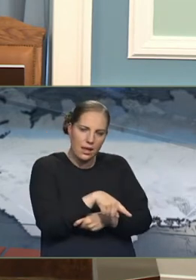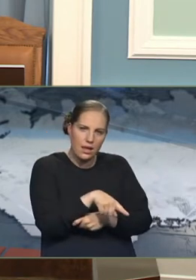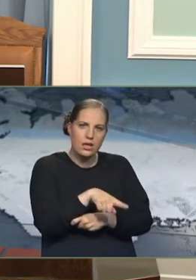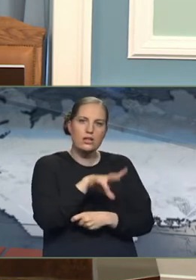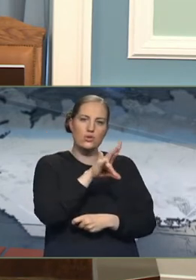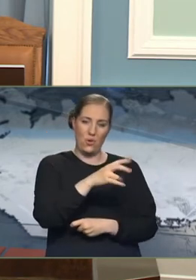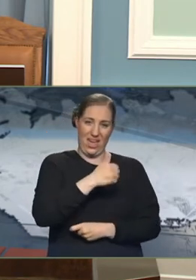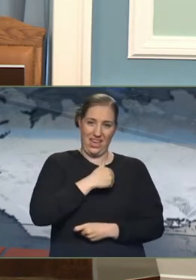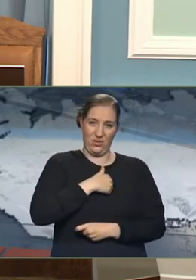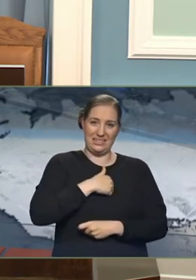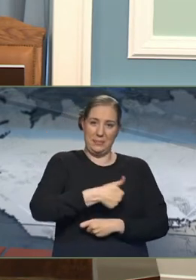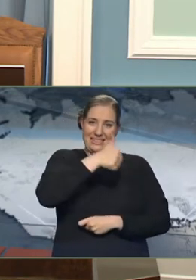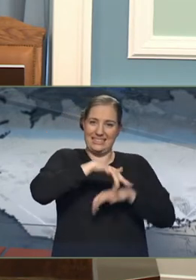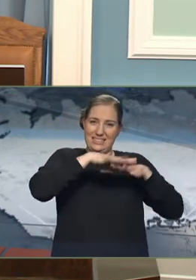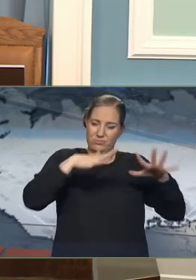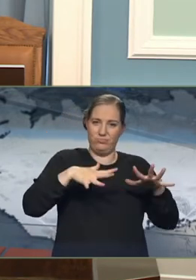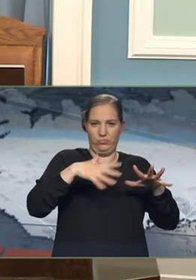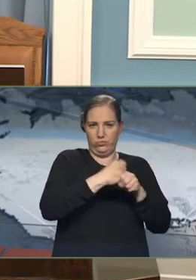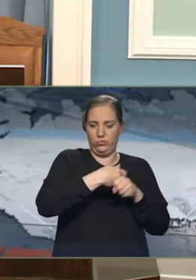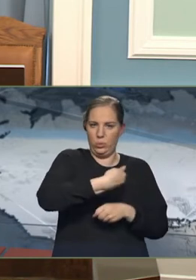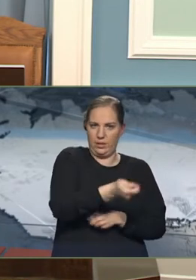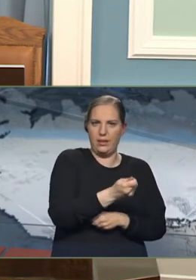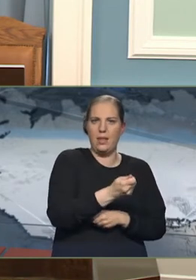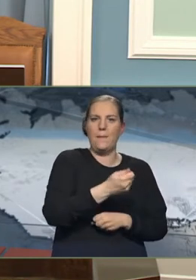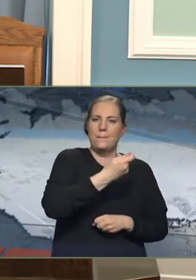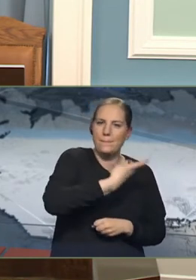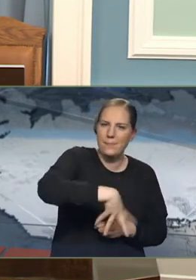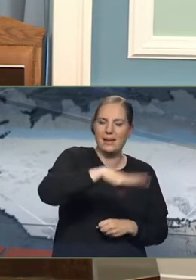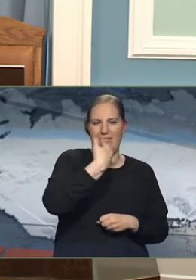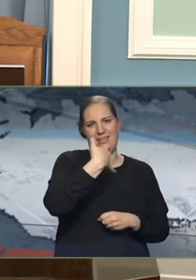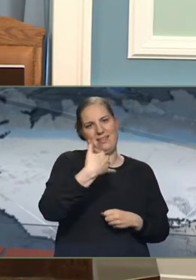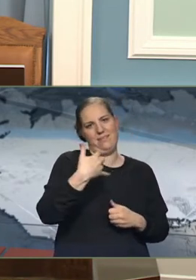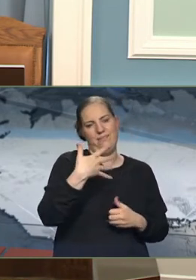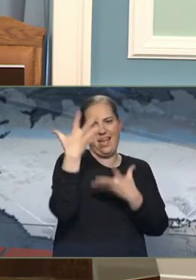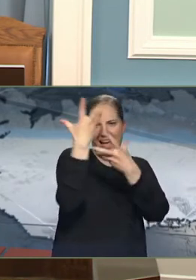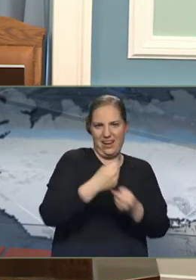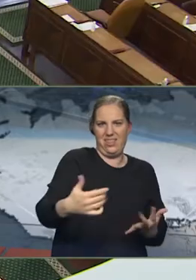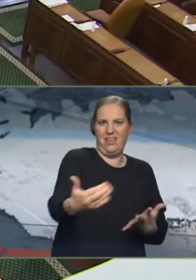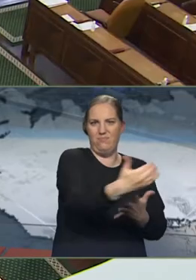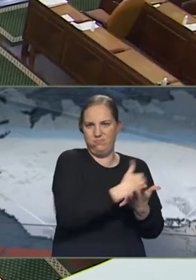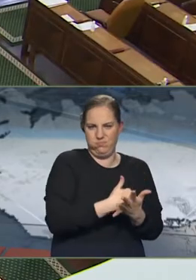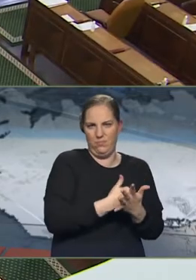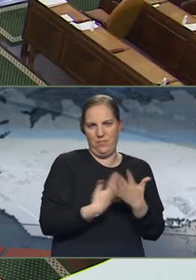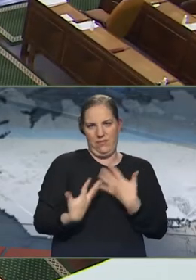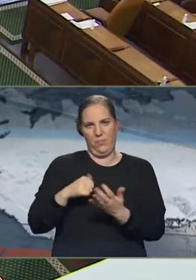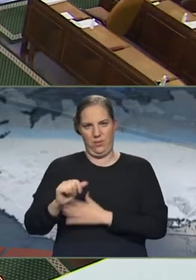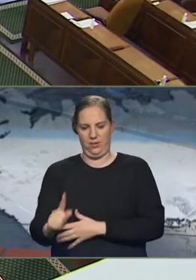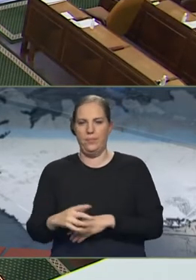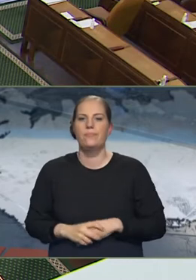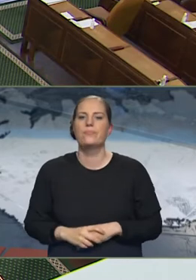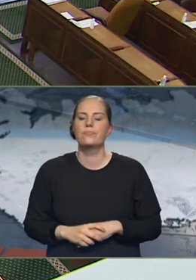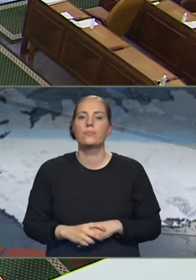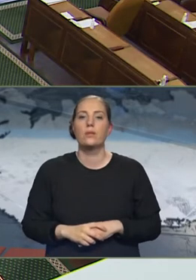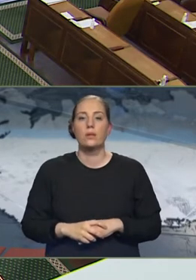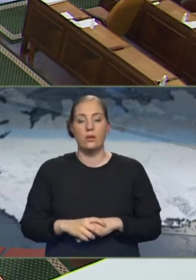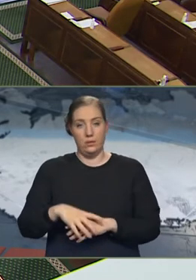eigendu stærstu útgerðar fyrir það kenna sér margkvaltan þann arð sem greyti er í veiðigjöld. Og logið spurði fórsættis á